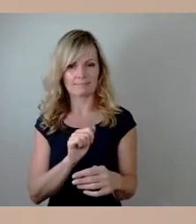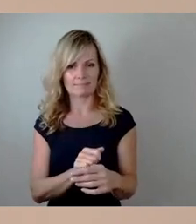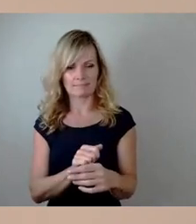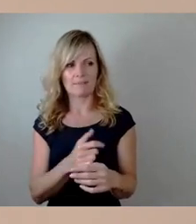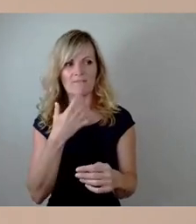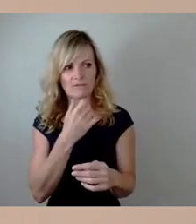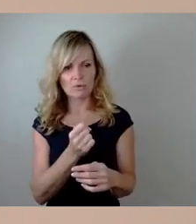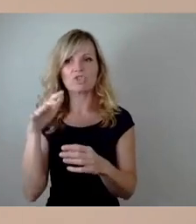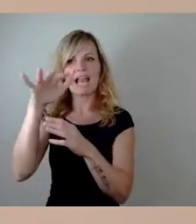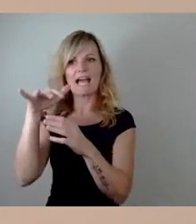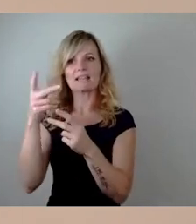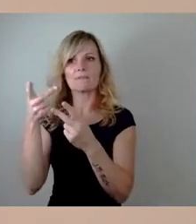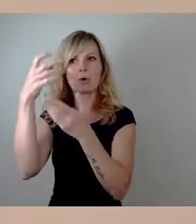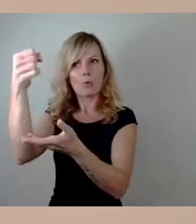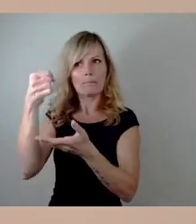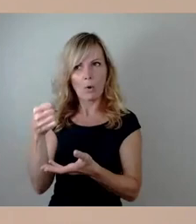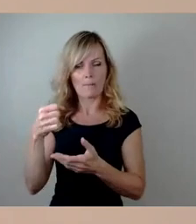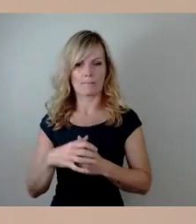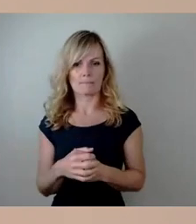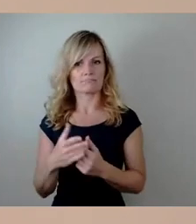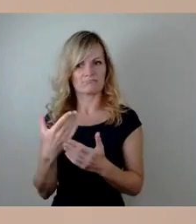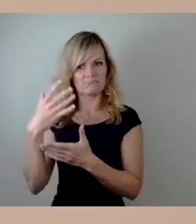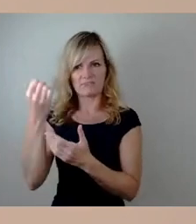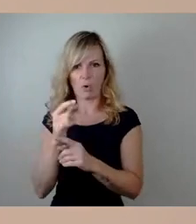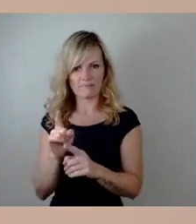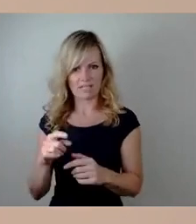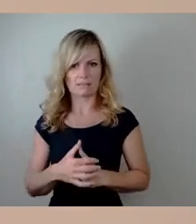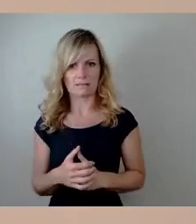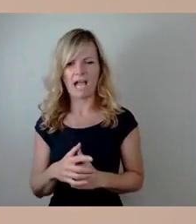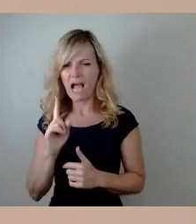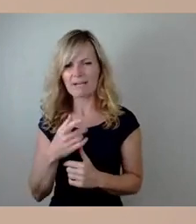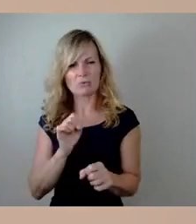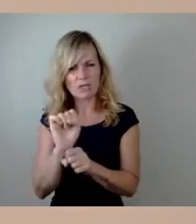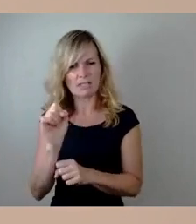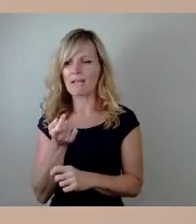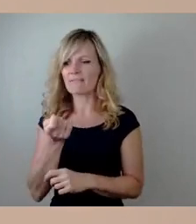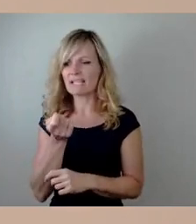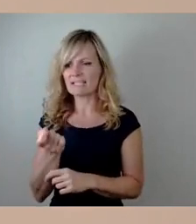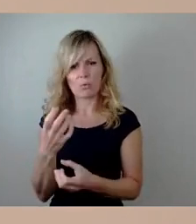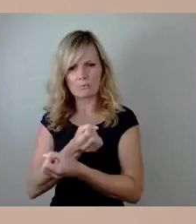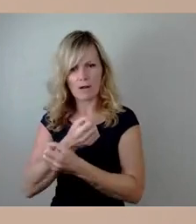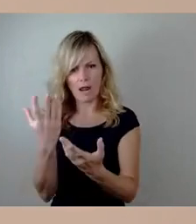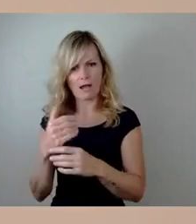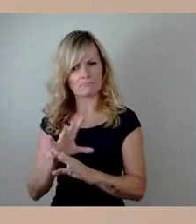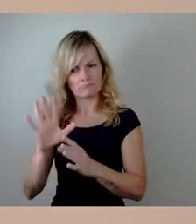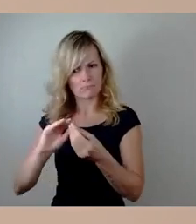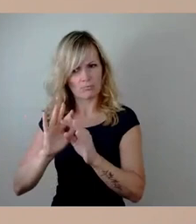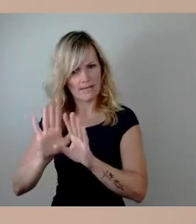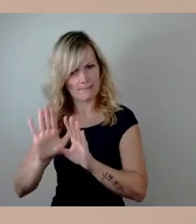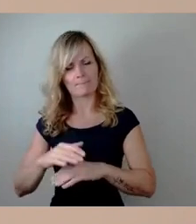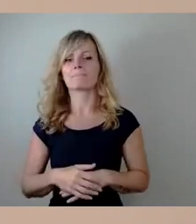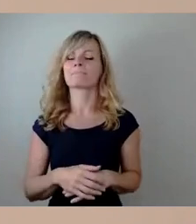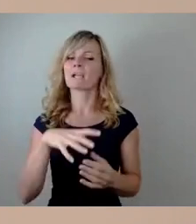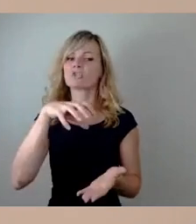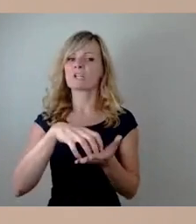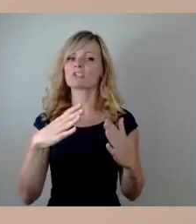bekommen, die wir nie bekommen haben. Die Finanzierung war aber nicht das Thema im städtischen Haushalt. Also, ist nicht so, dass die Gelder nicht eingeordnet wurden.